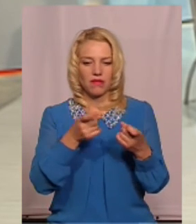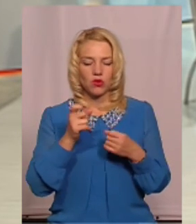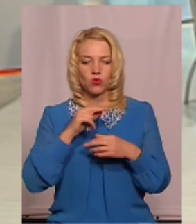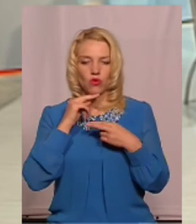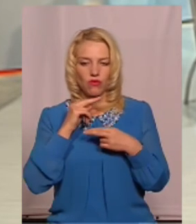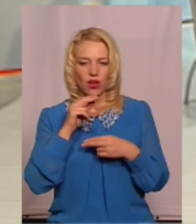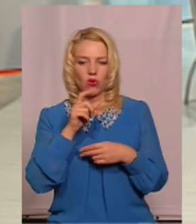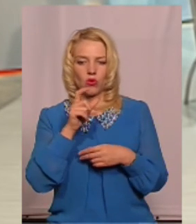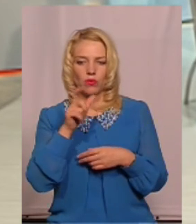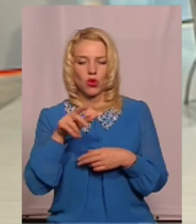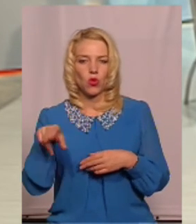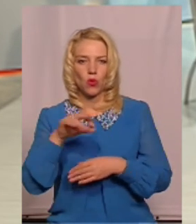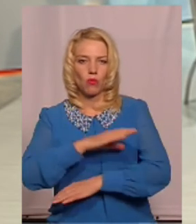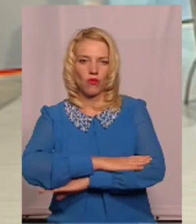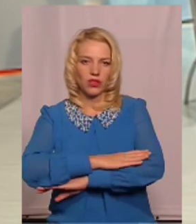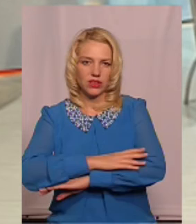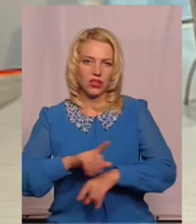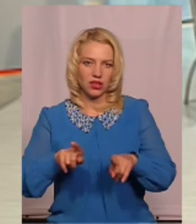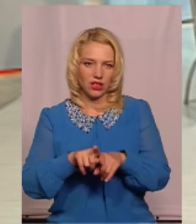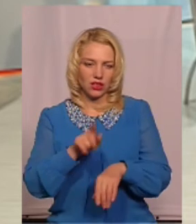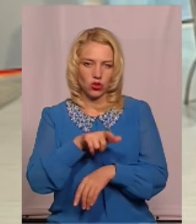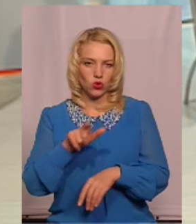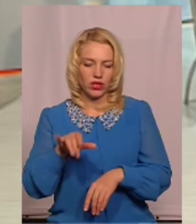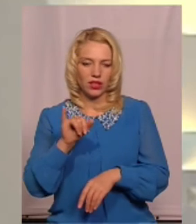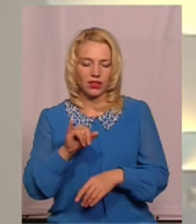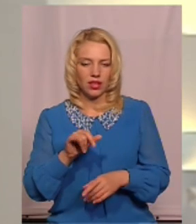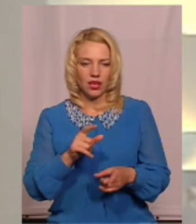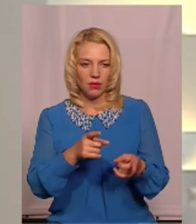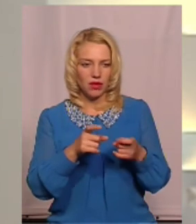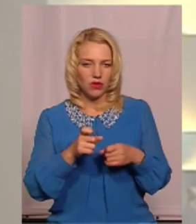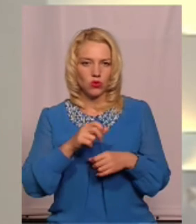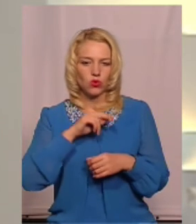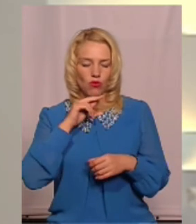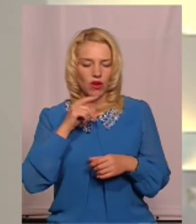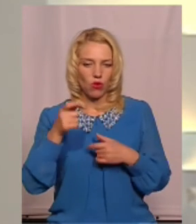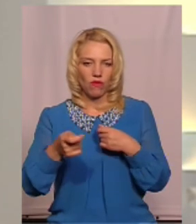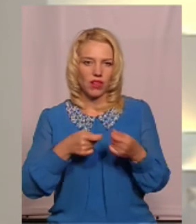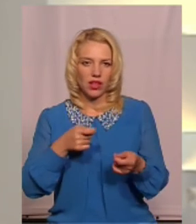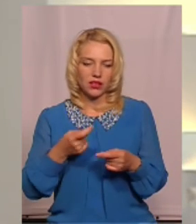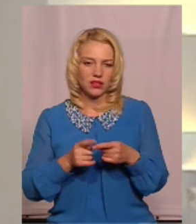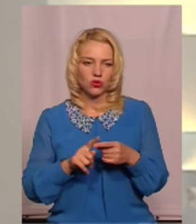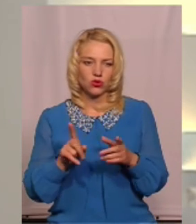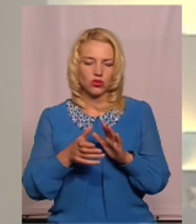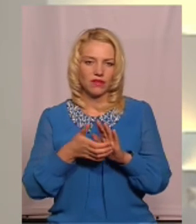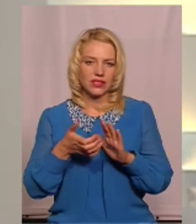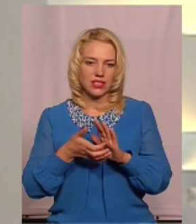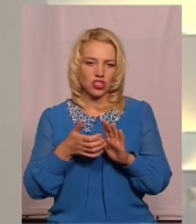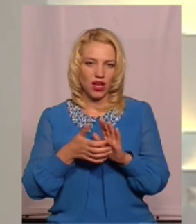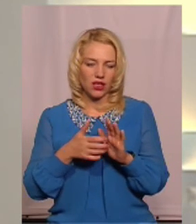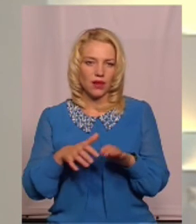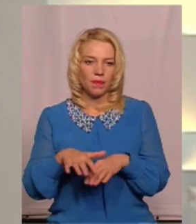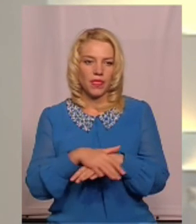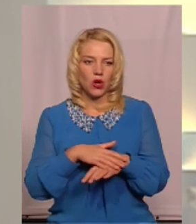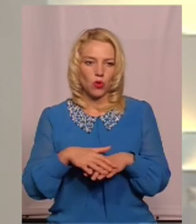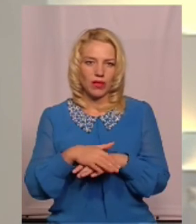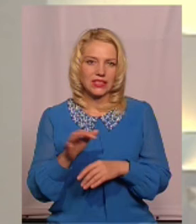хмельничан до поведінки таких людей і разом з тим перевернути увагу влади до того, що не вистачає громадських